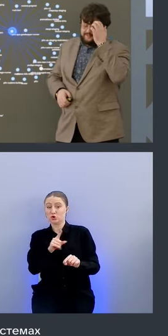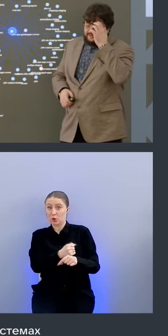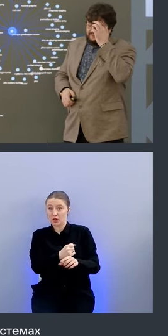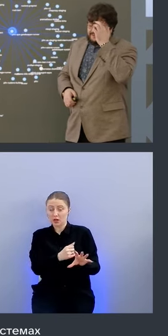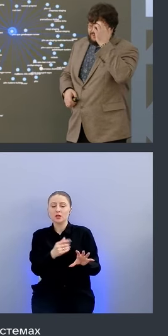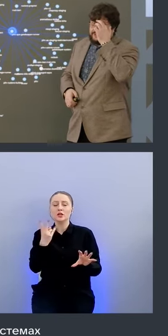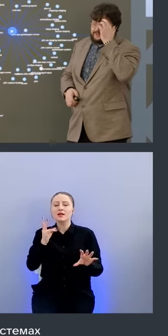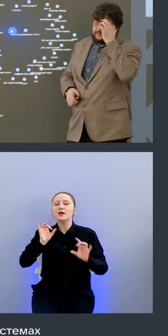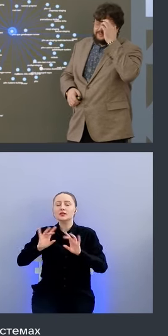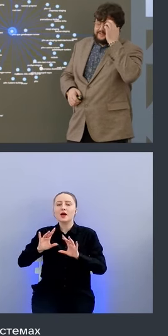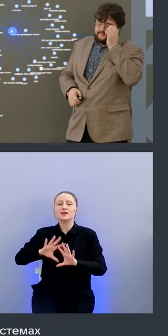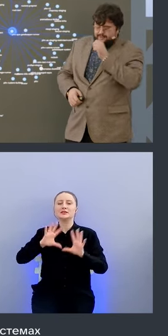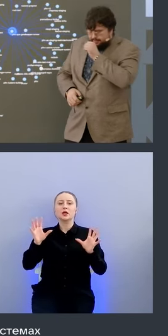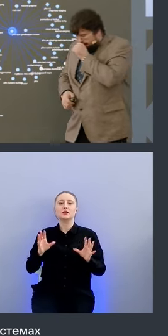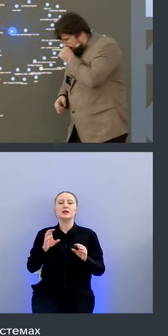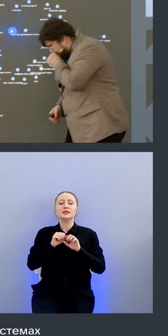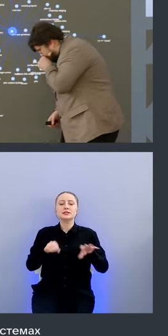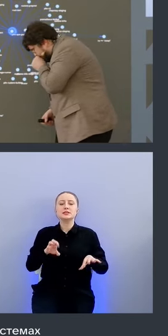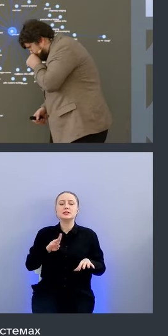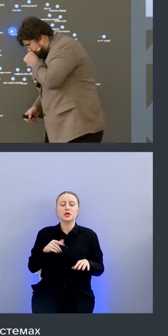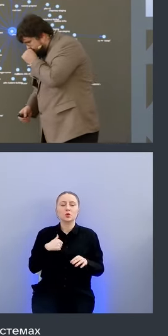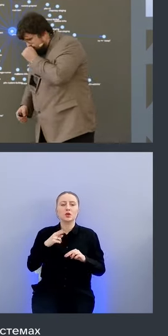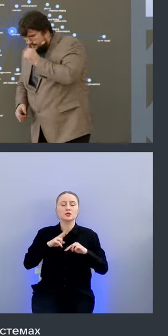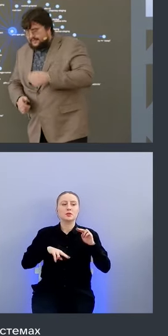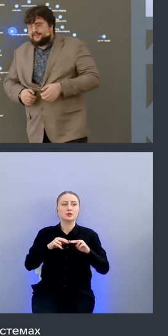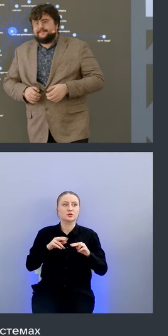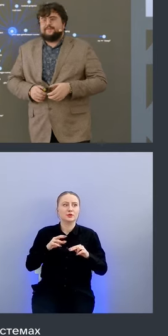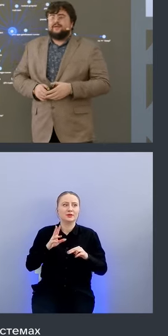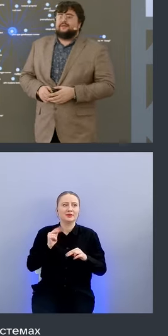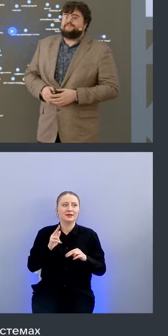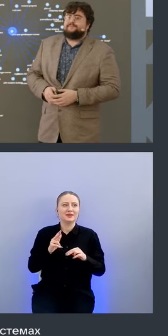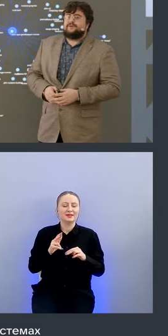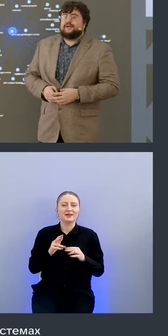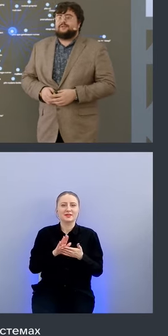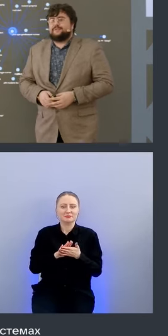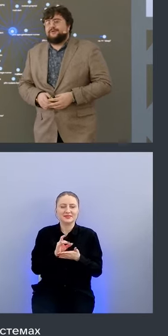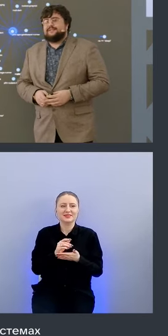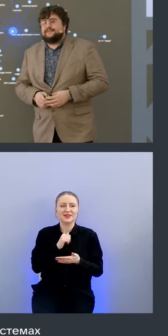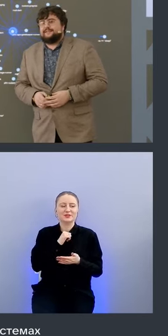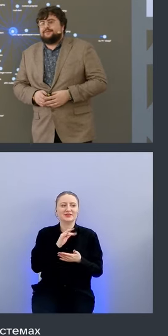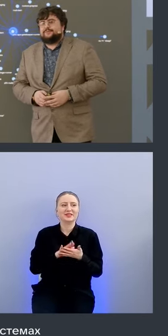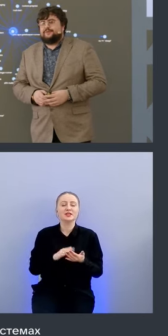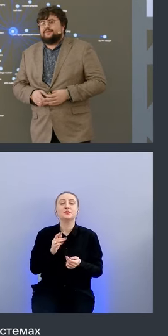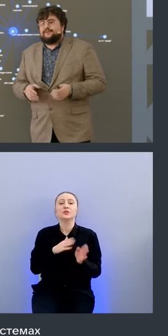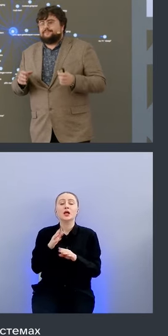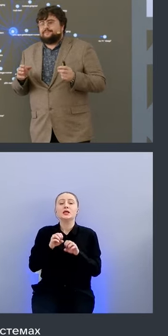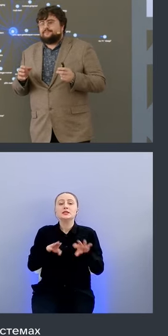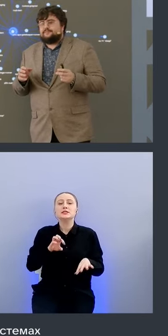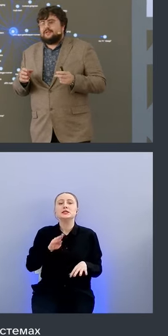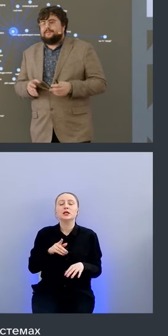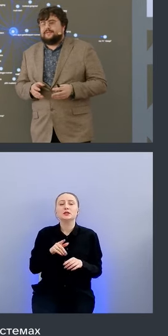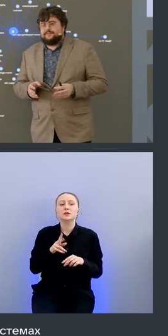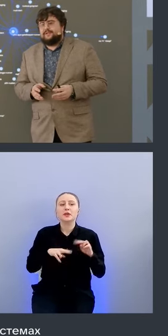рассказать как у нас построена сеть вот как у нас построена сеть а сеть у нас построена